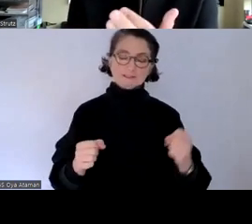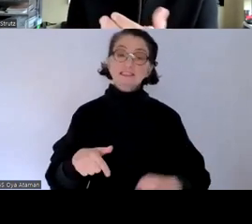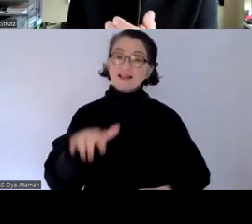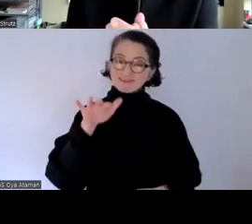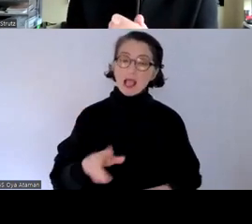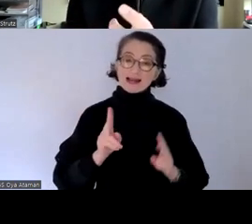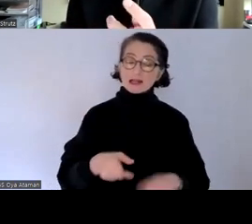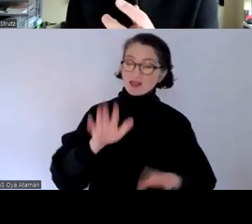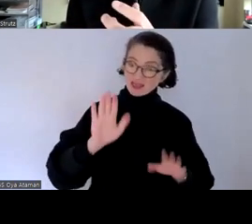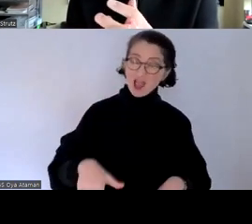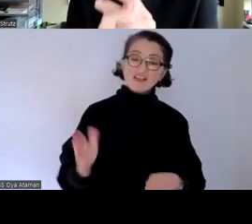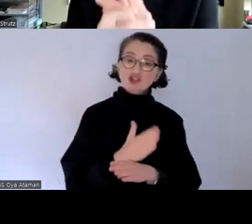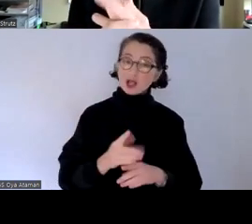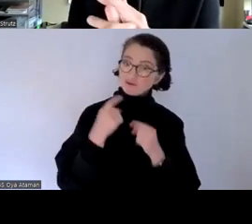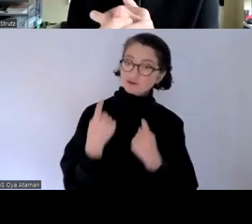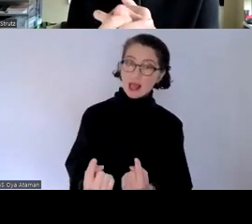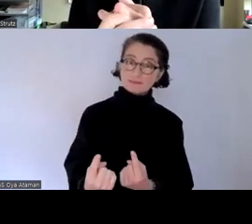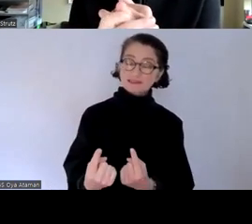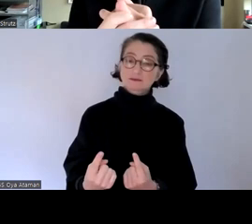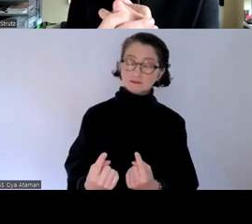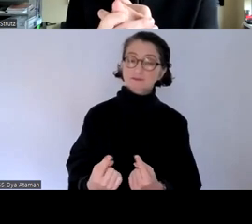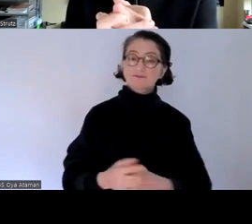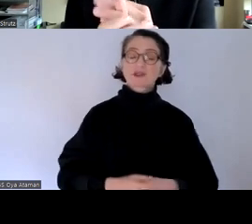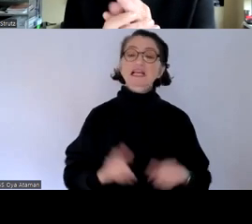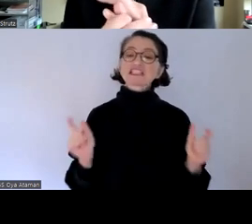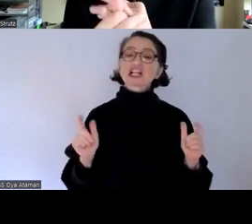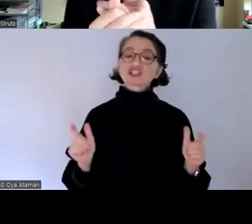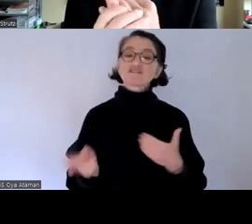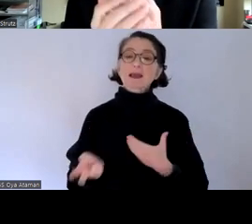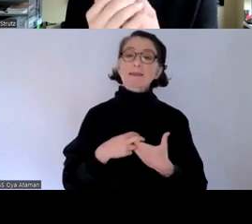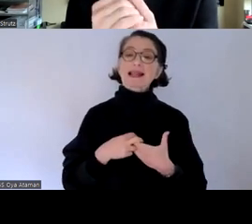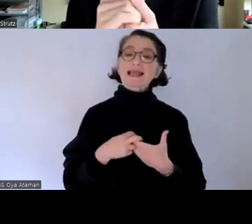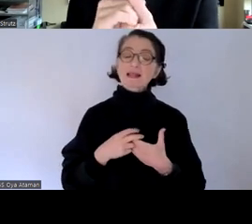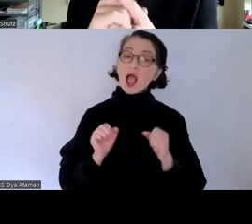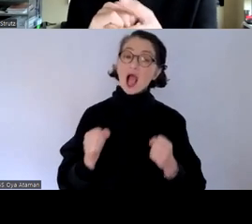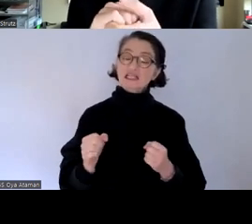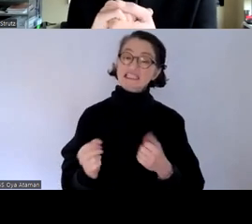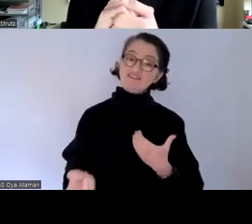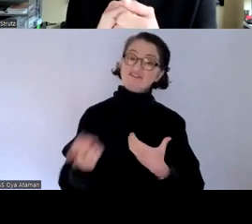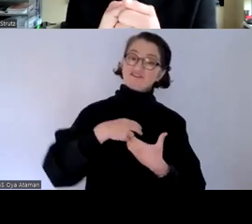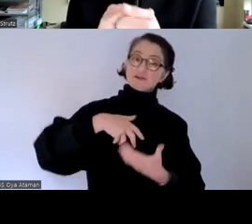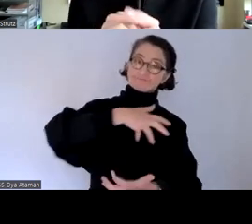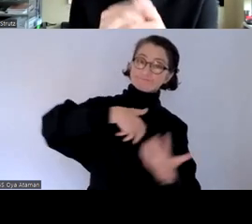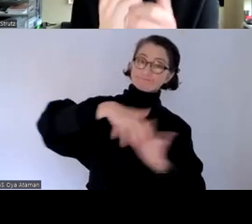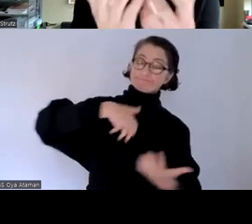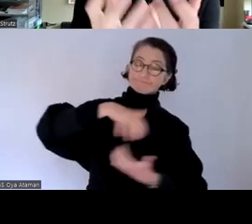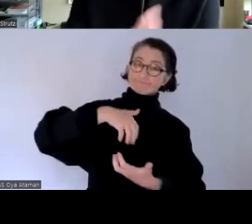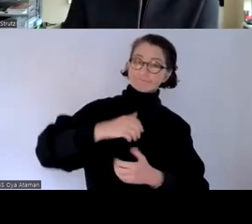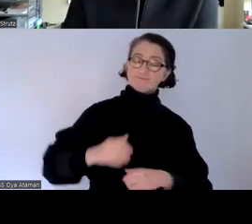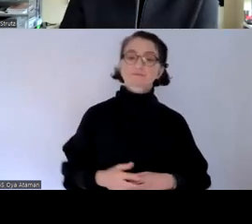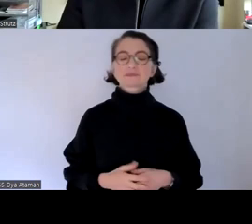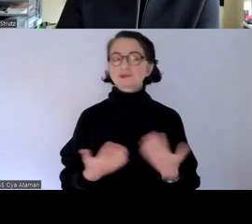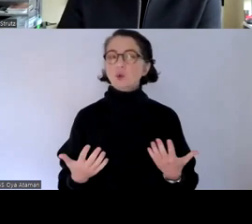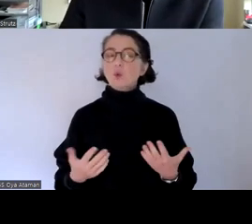und entscheidungsfreiheiten und die als aktive mitglieder der gesellschaft am gesellschaftlichen leben teilhaben dürfen also genau das